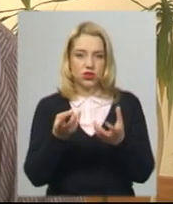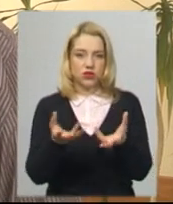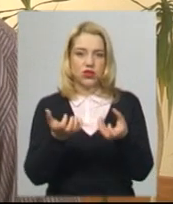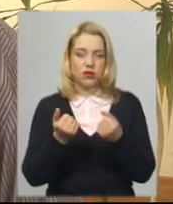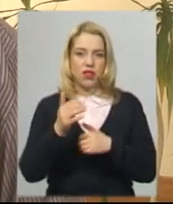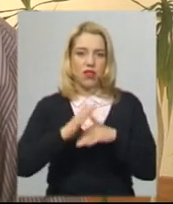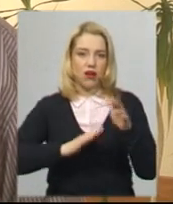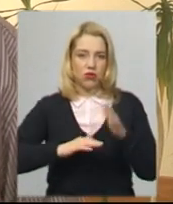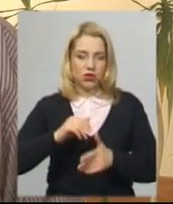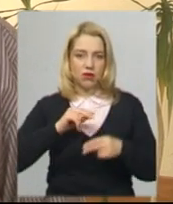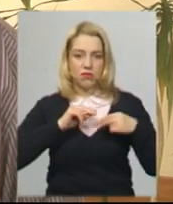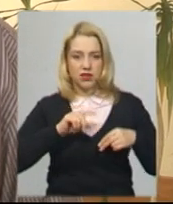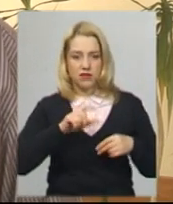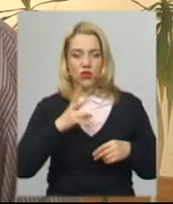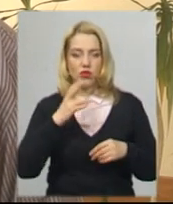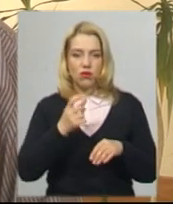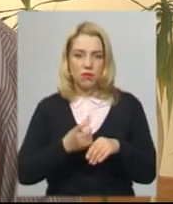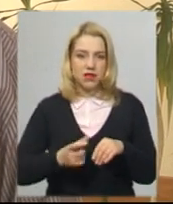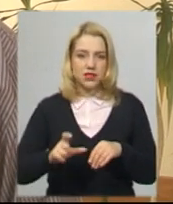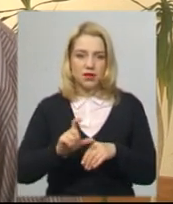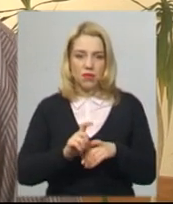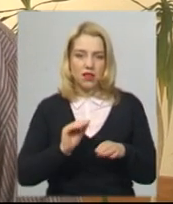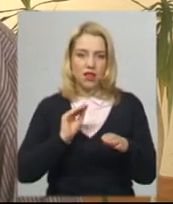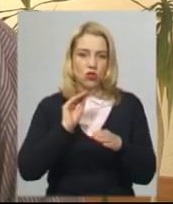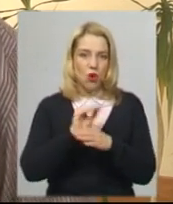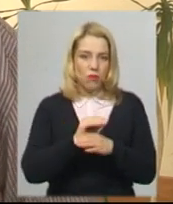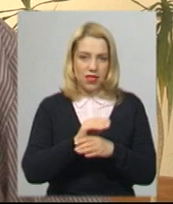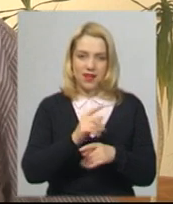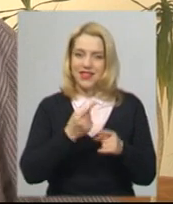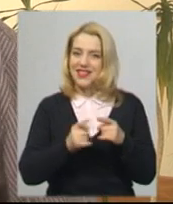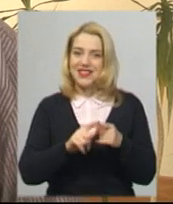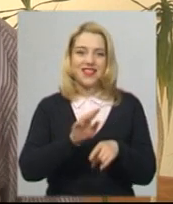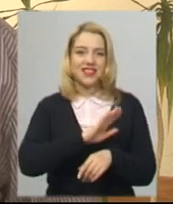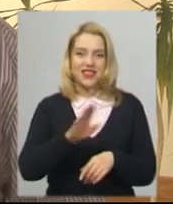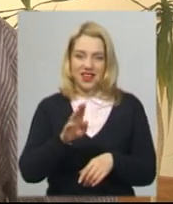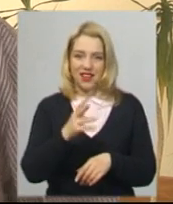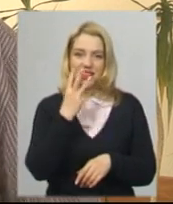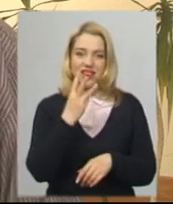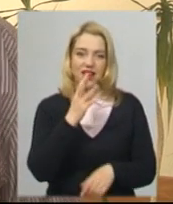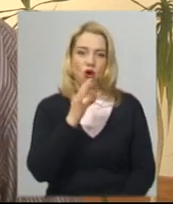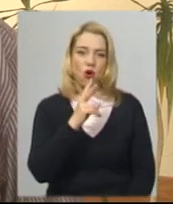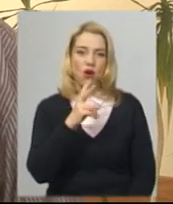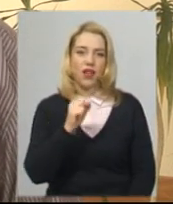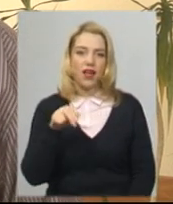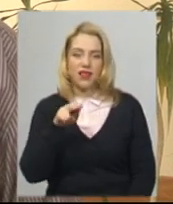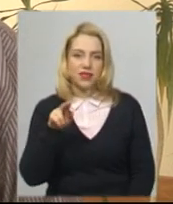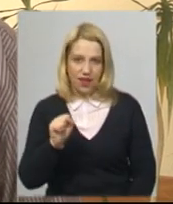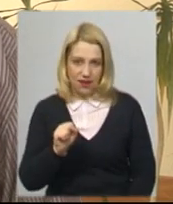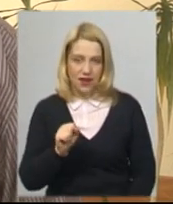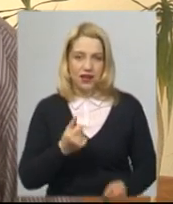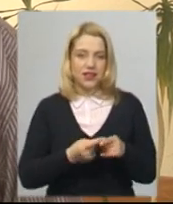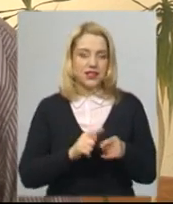працівникам. Але максимальна доплата складає не 3 оклади, не 300%, а